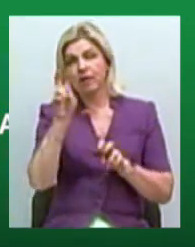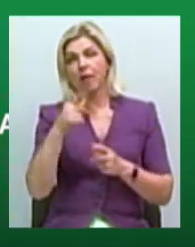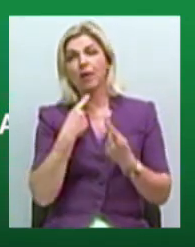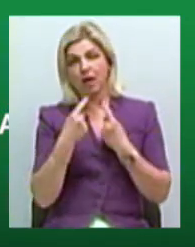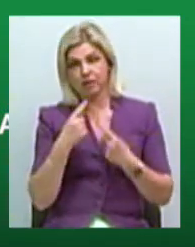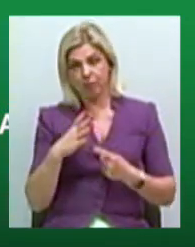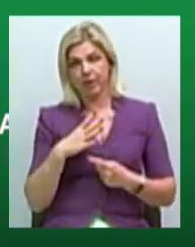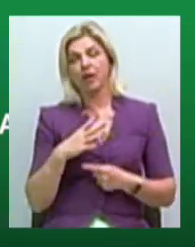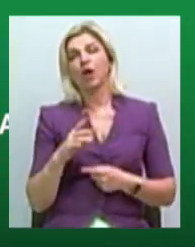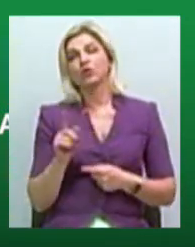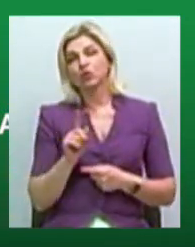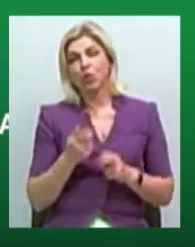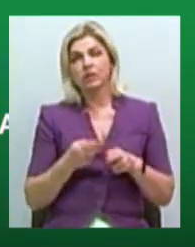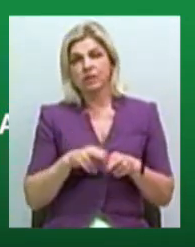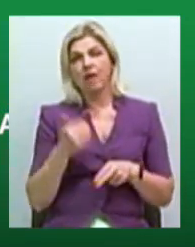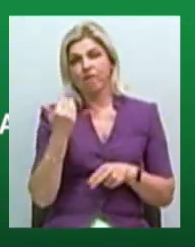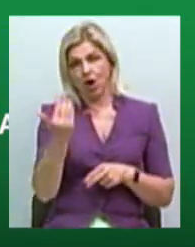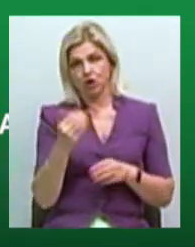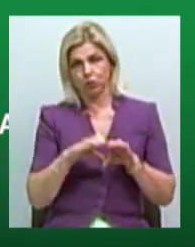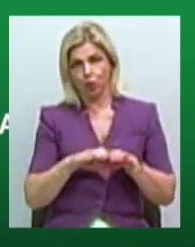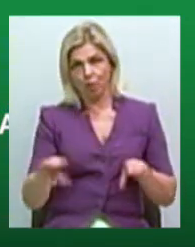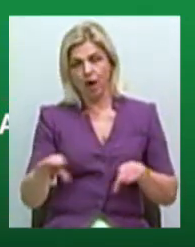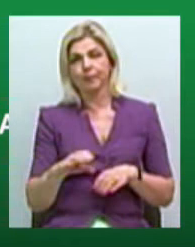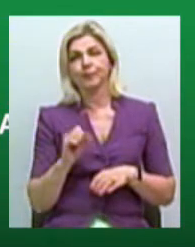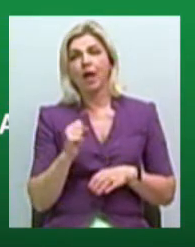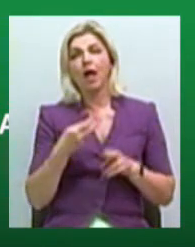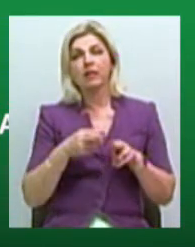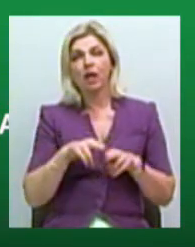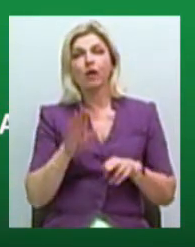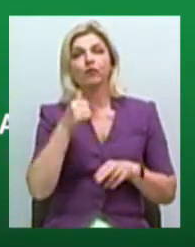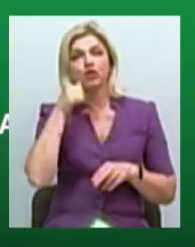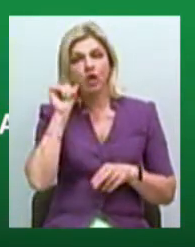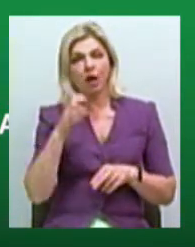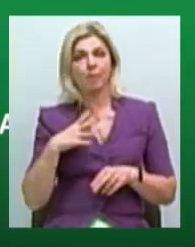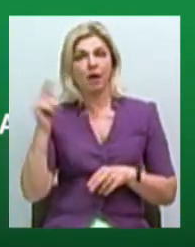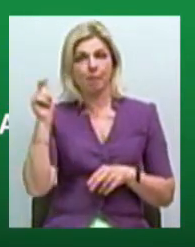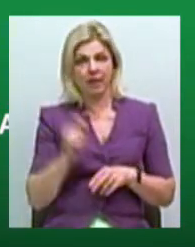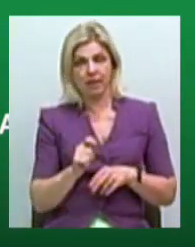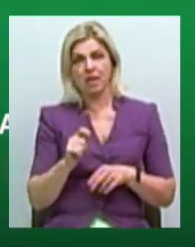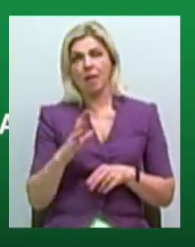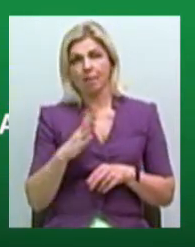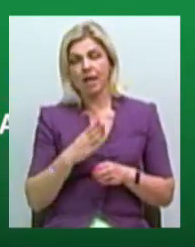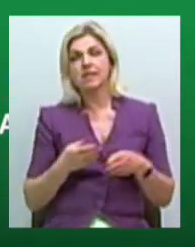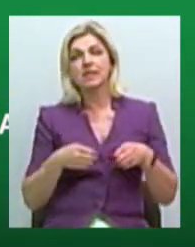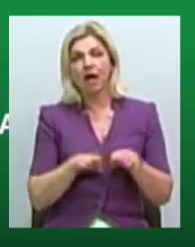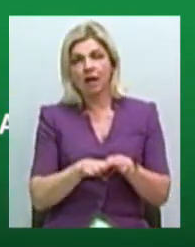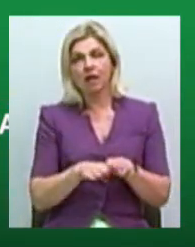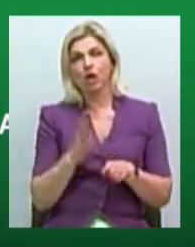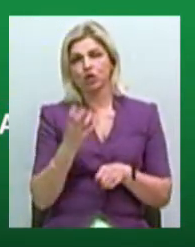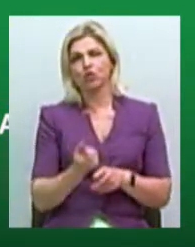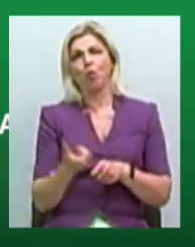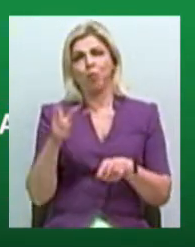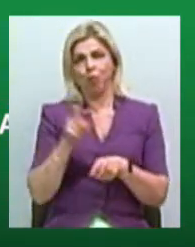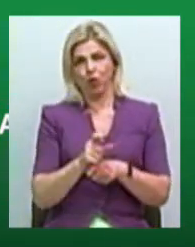говорять, що це ваша труба. Але вони вчора приїздили, закривали засувку. Закрили, ще більше почав